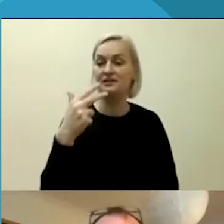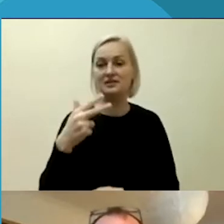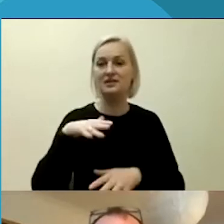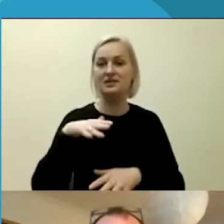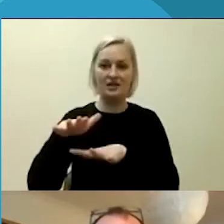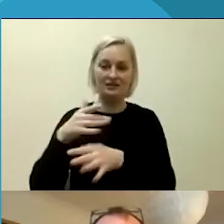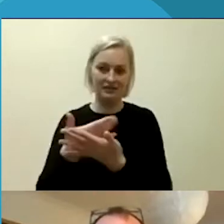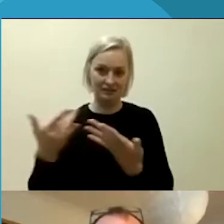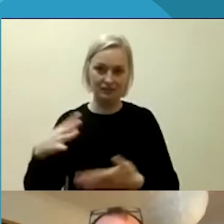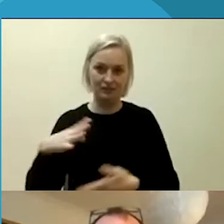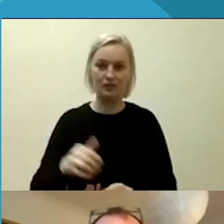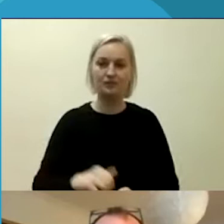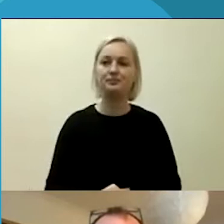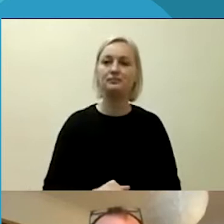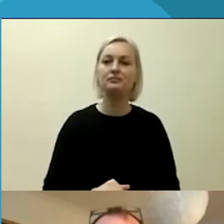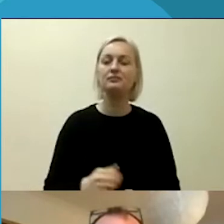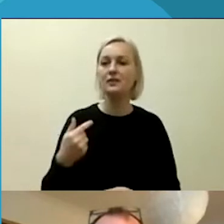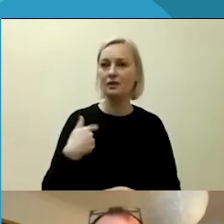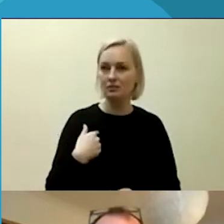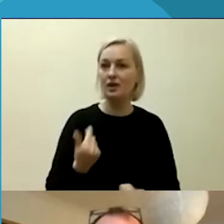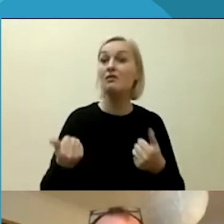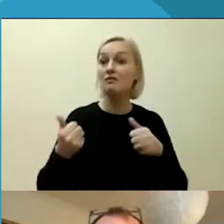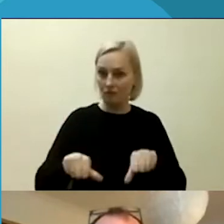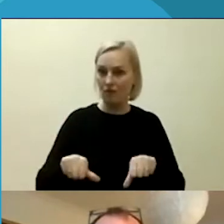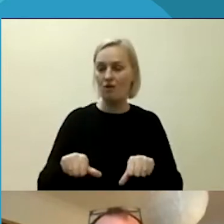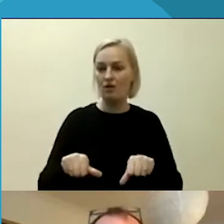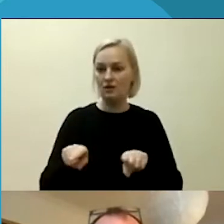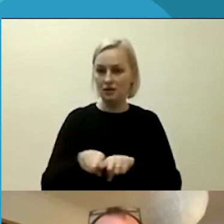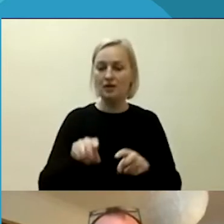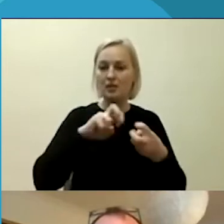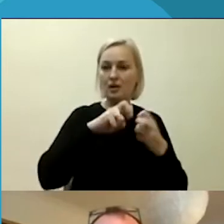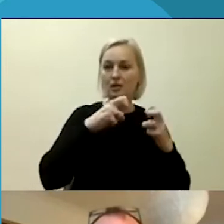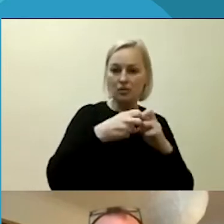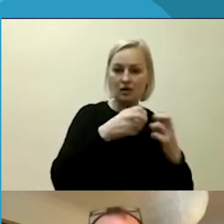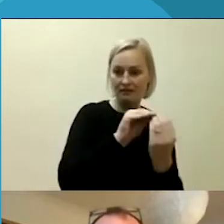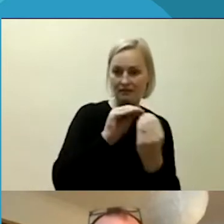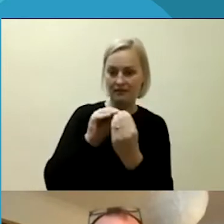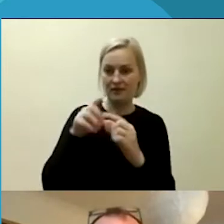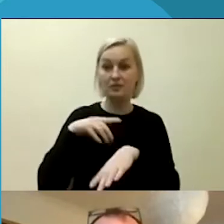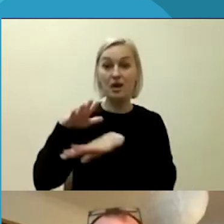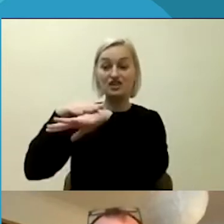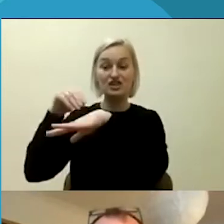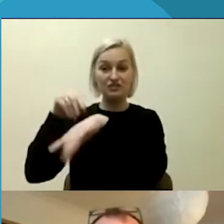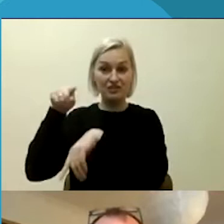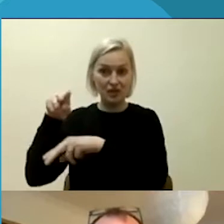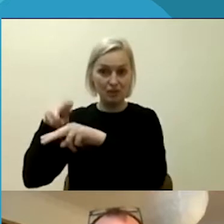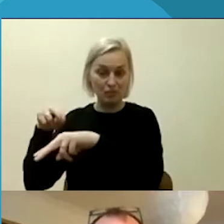Man atrodo, kad mes susidūrėme su pačiomis šiomis problemos, kaip kad ir Švedijos policija. Nebuvo